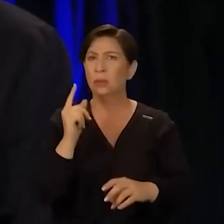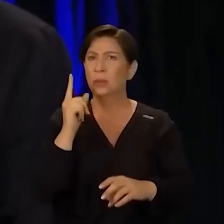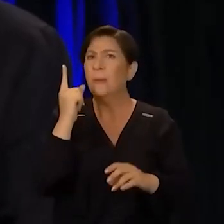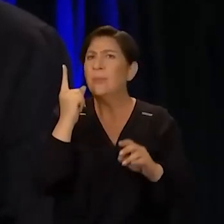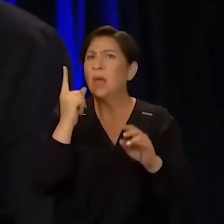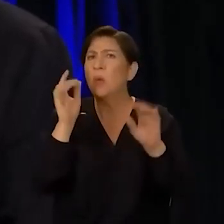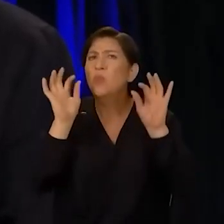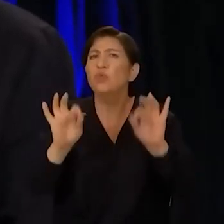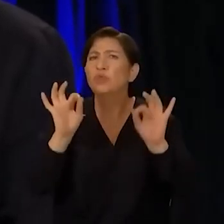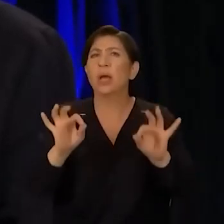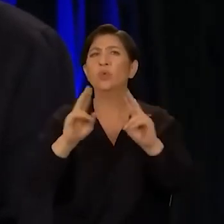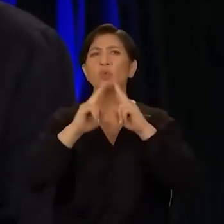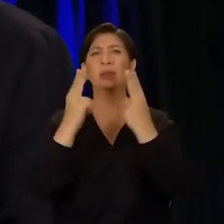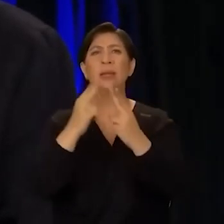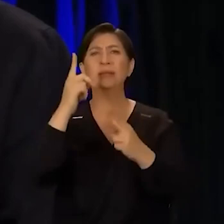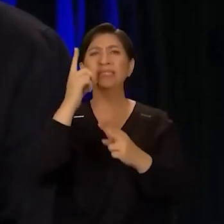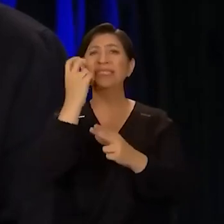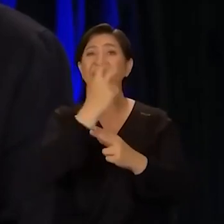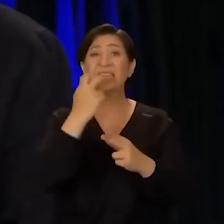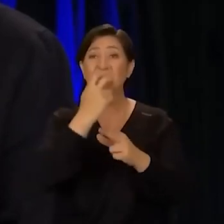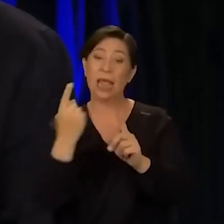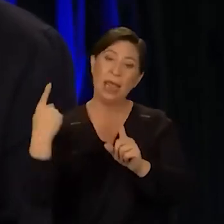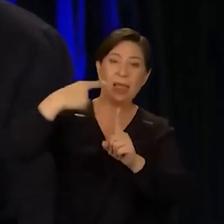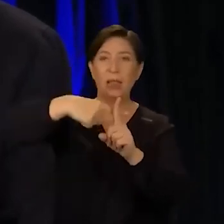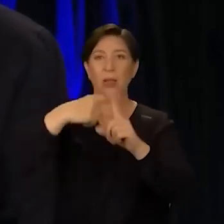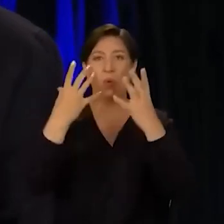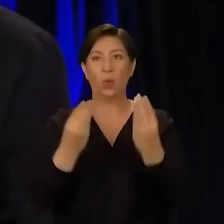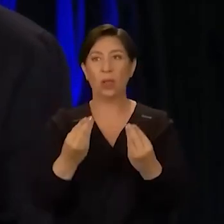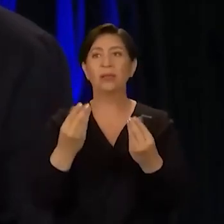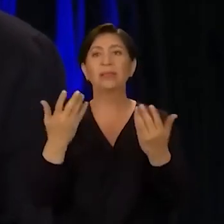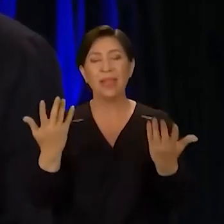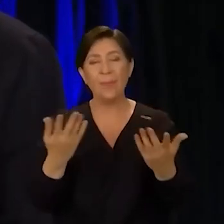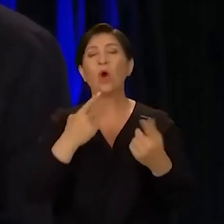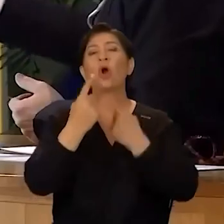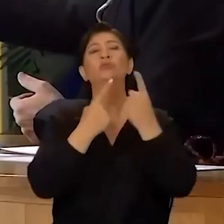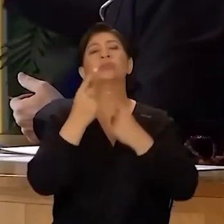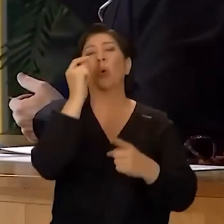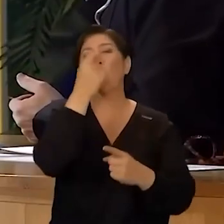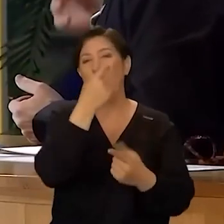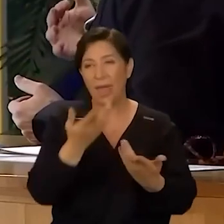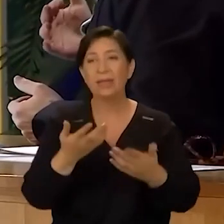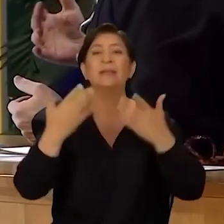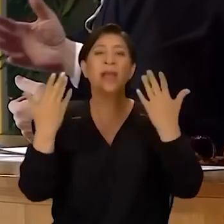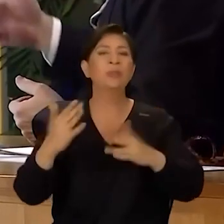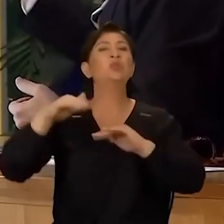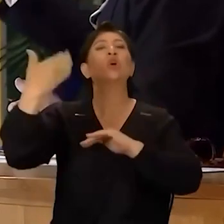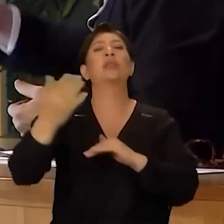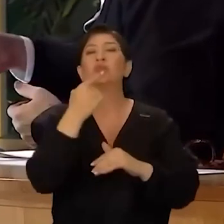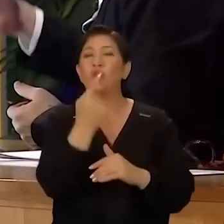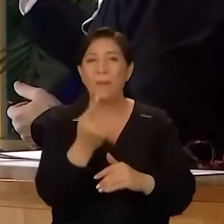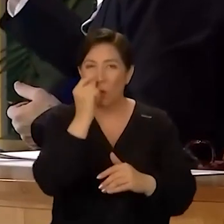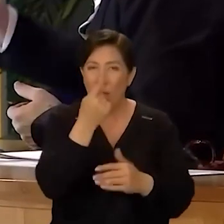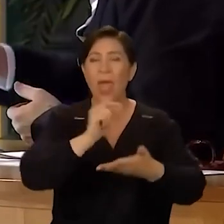mutlaka dünyadaki bütün sanatçılara ilave eden bir deneyim. Tabii ki konuşması kolay, tabii ki sonradan söylemesi kolay.